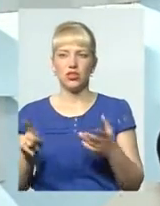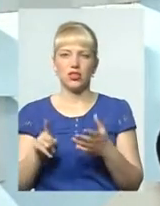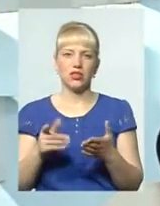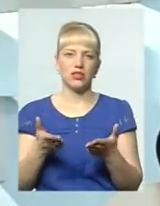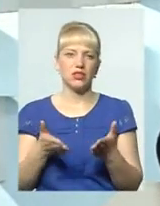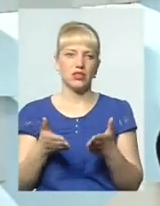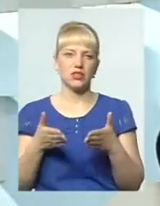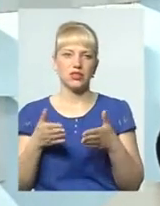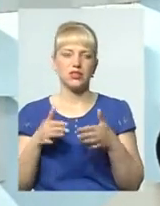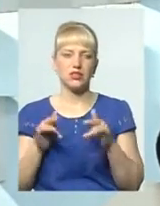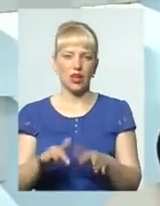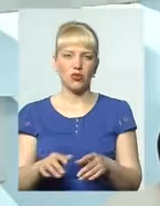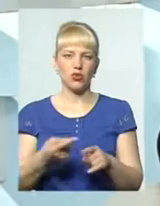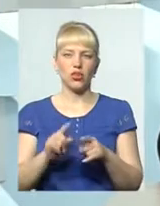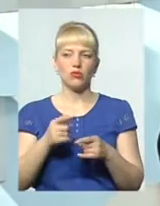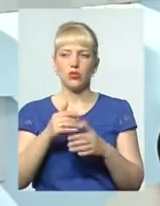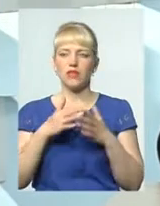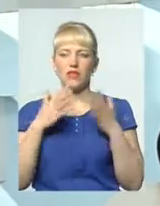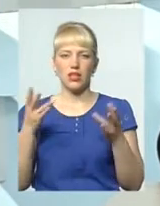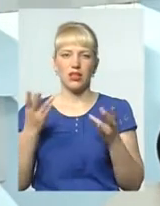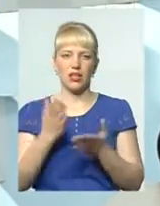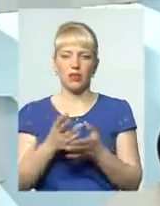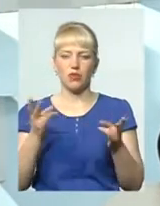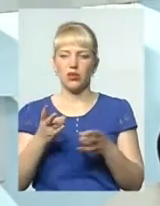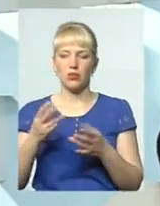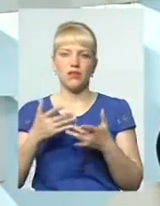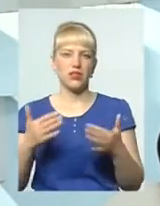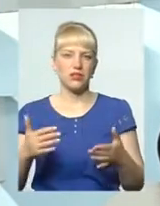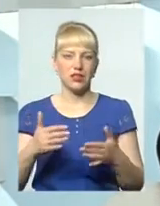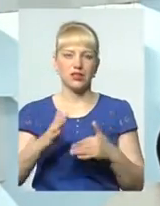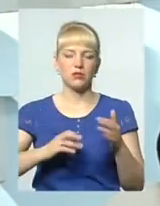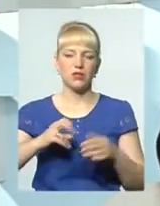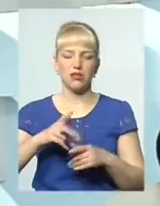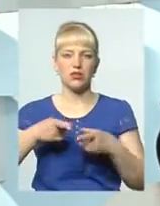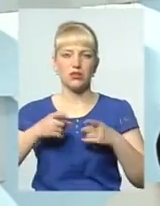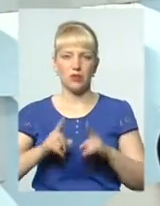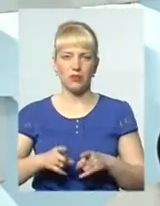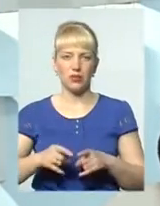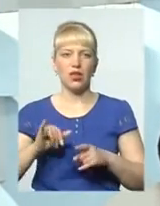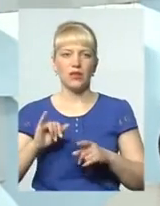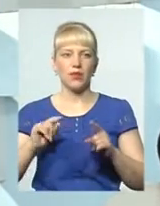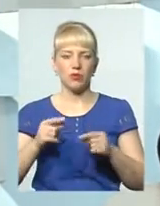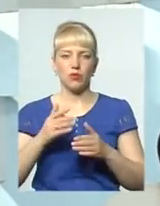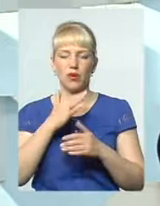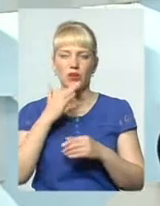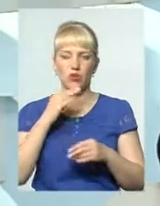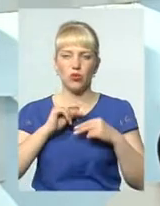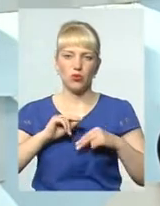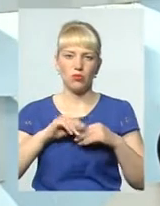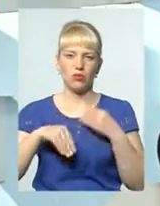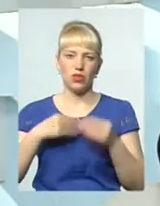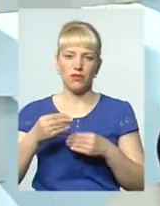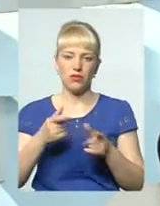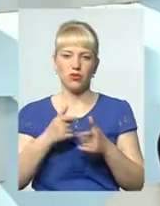заходи. Тому що дуже велика є потреба у різних спеціальностях. Насправді. І дуже багато роботодавців готові